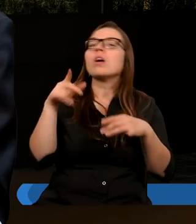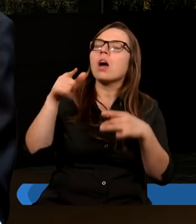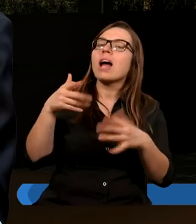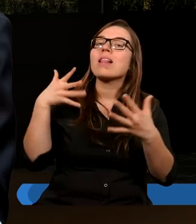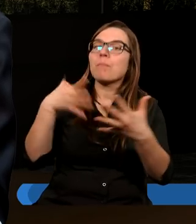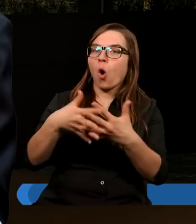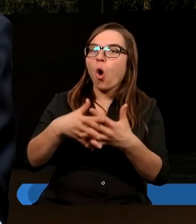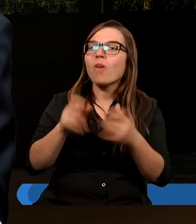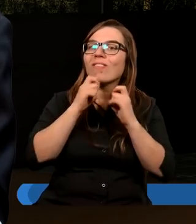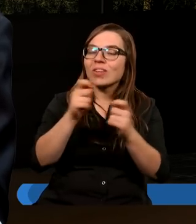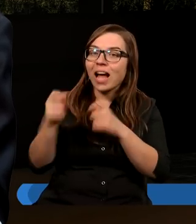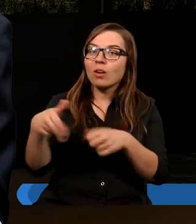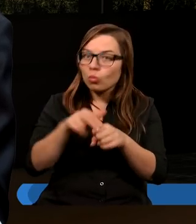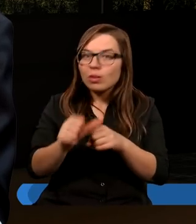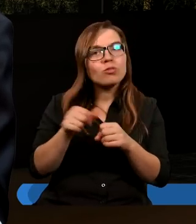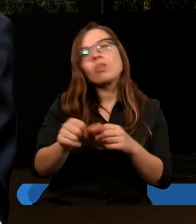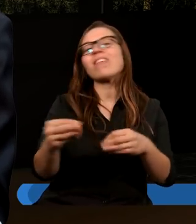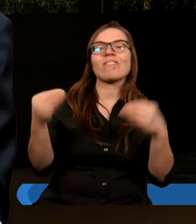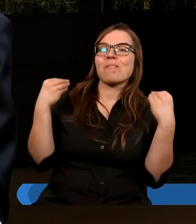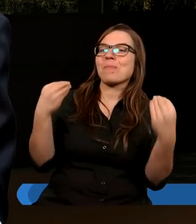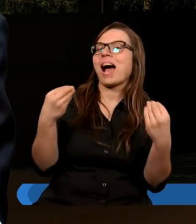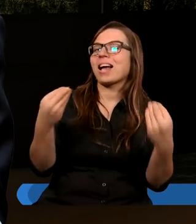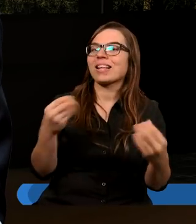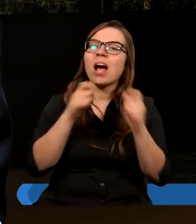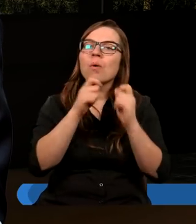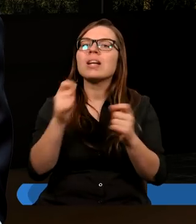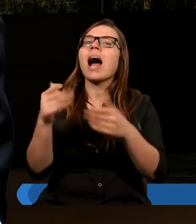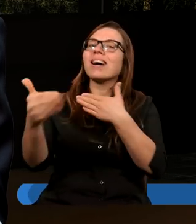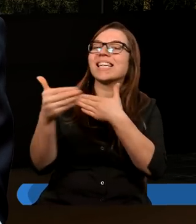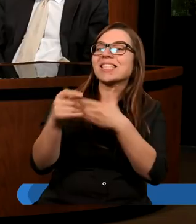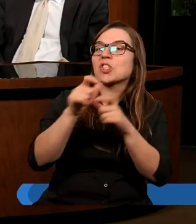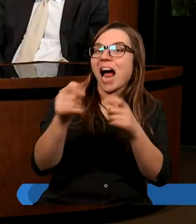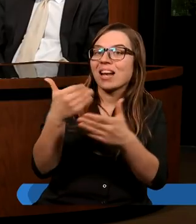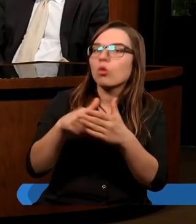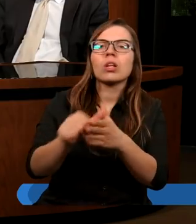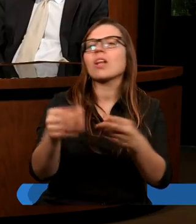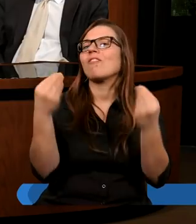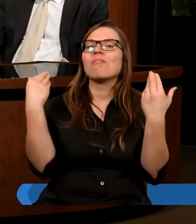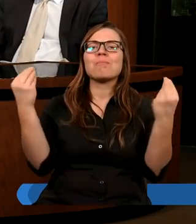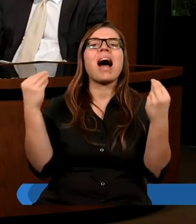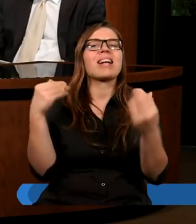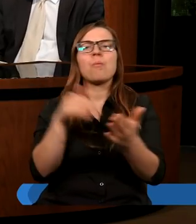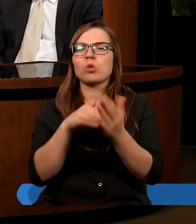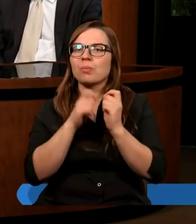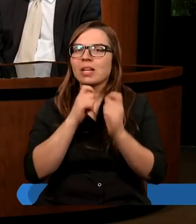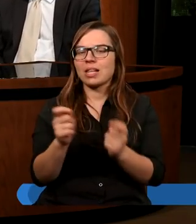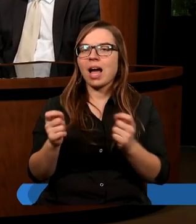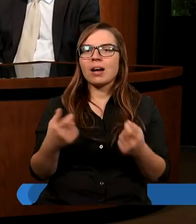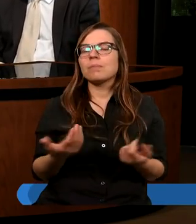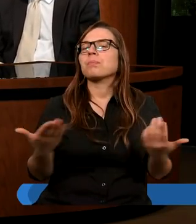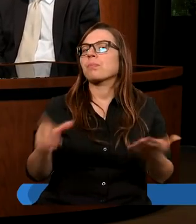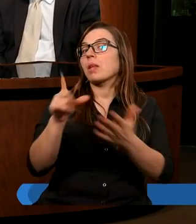prorokstwa, który jest też dany na czas końca. Oczywiście. Przemawiali tam